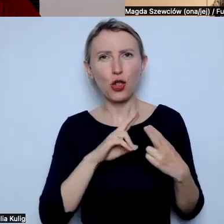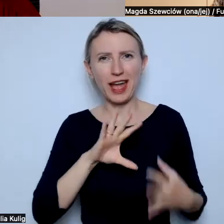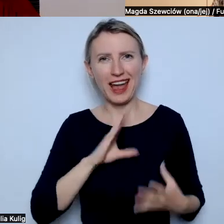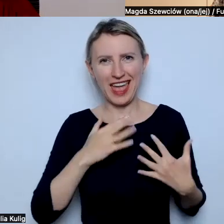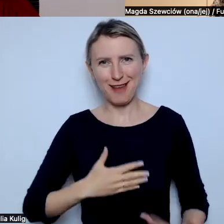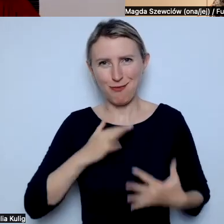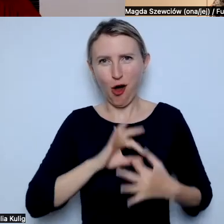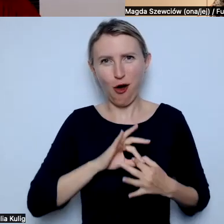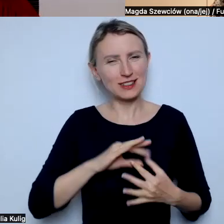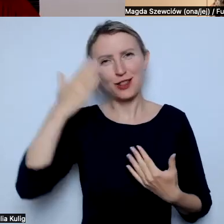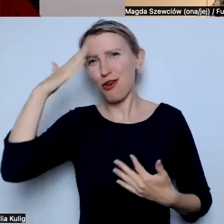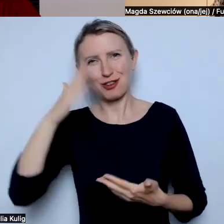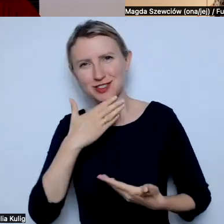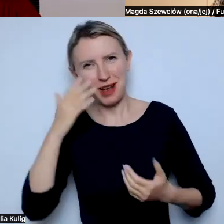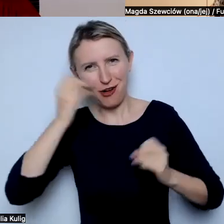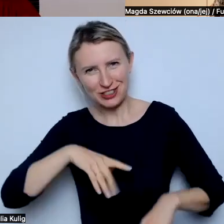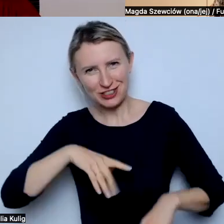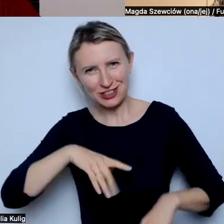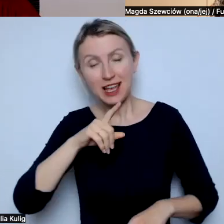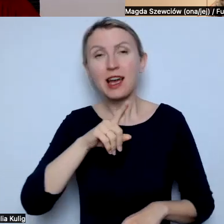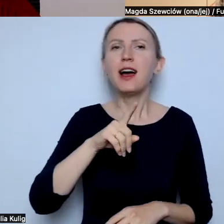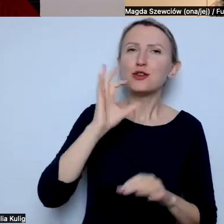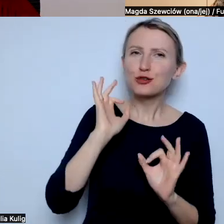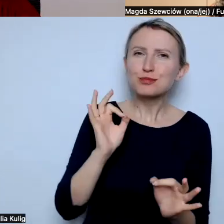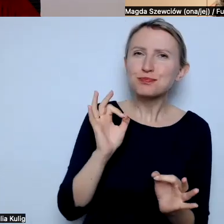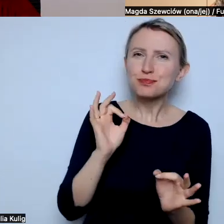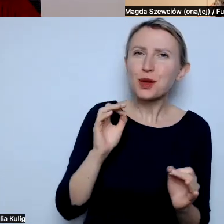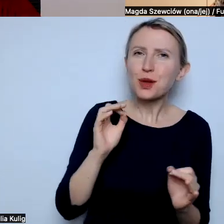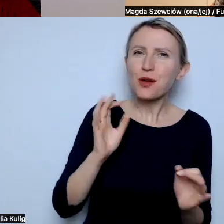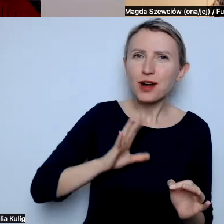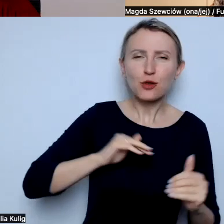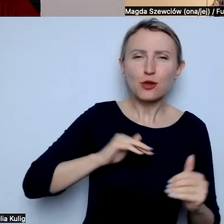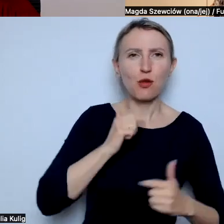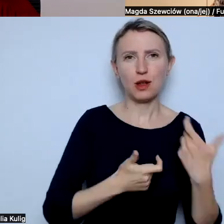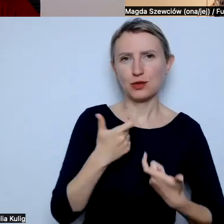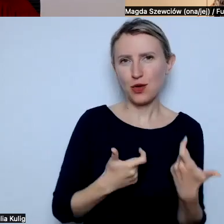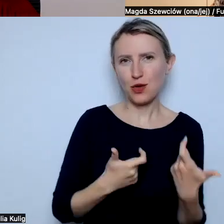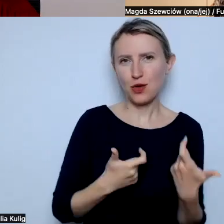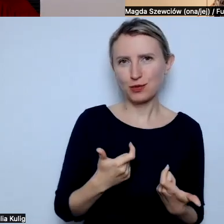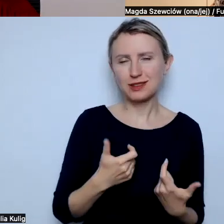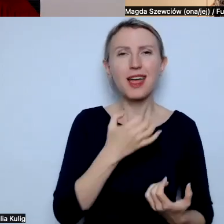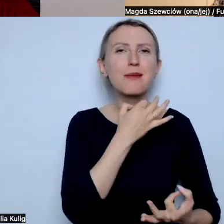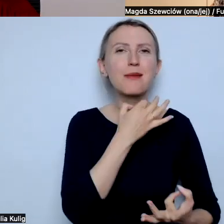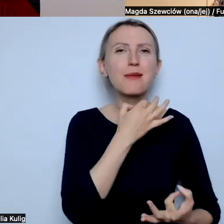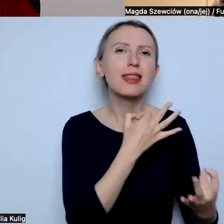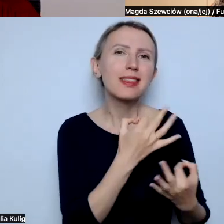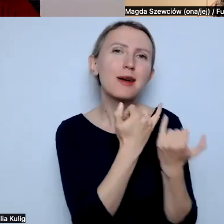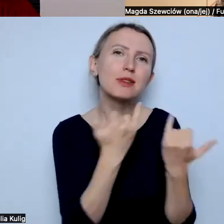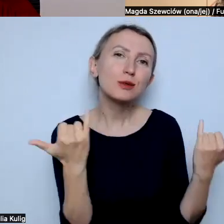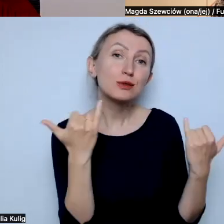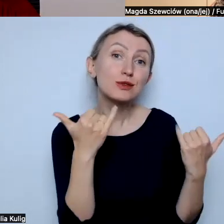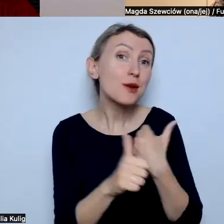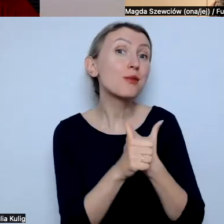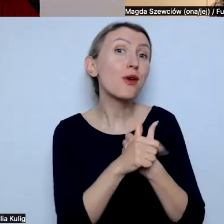dorośli. I to jest taki bardzo wdzięczny kawałek. I tutaj można rzeczywiście tymi pytaniami równymi dojść do tego takiego